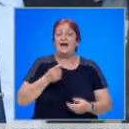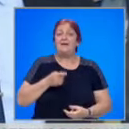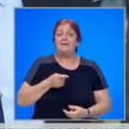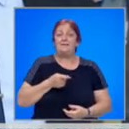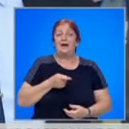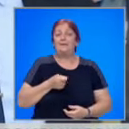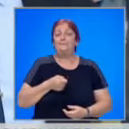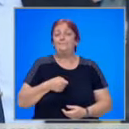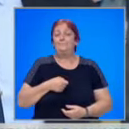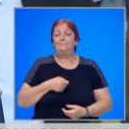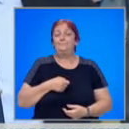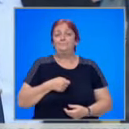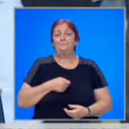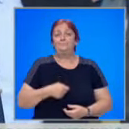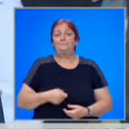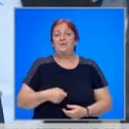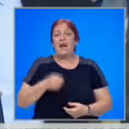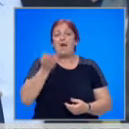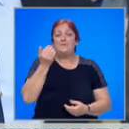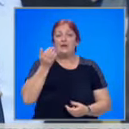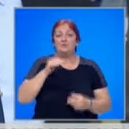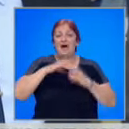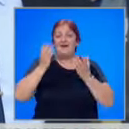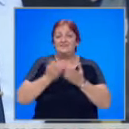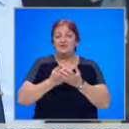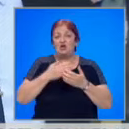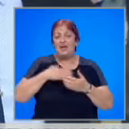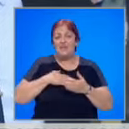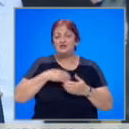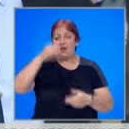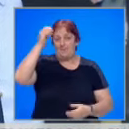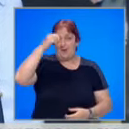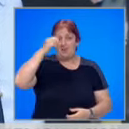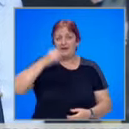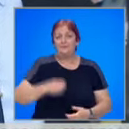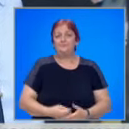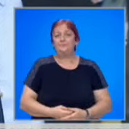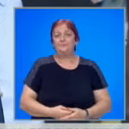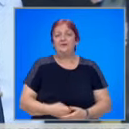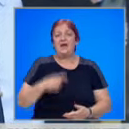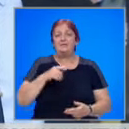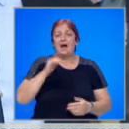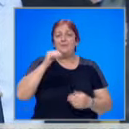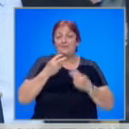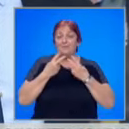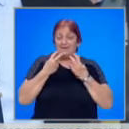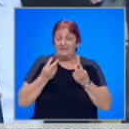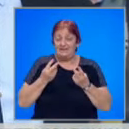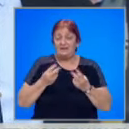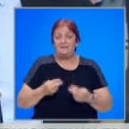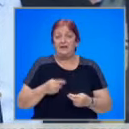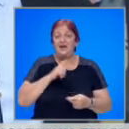призова всички наши сънародници да бъдем бдителни